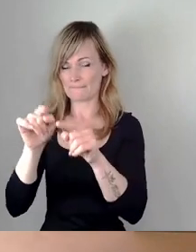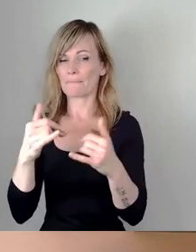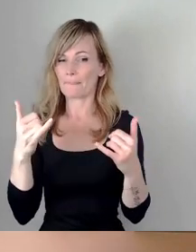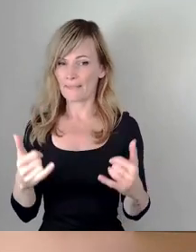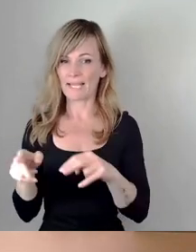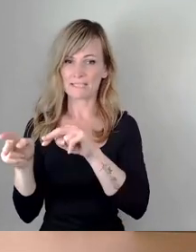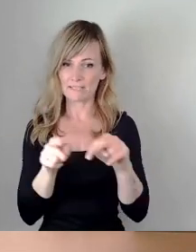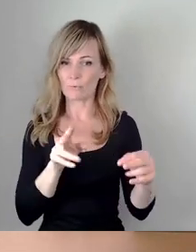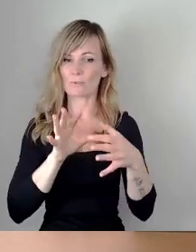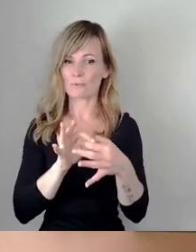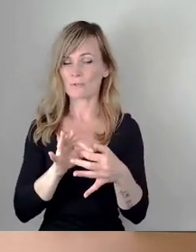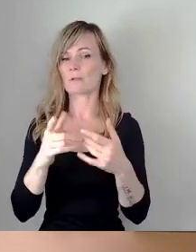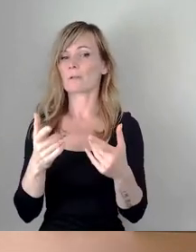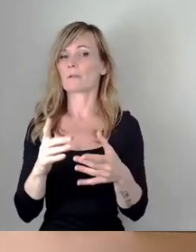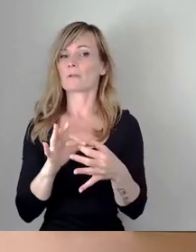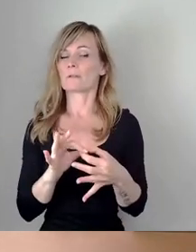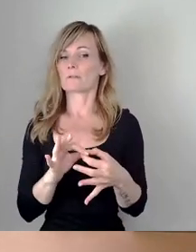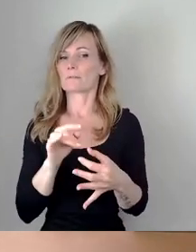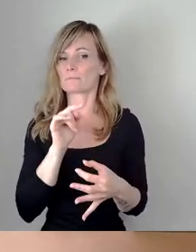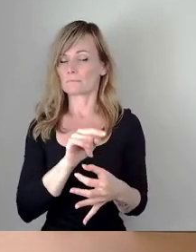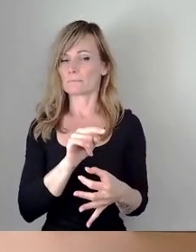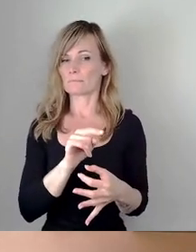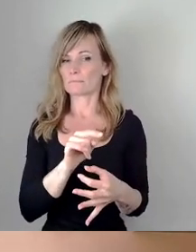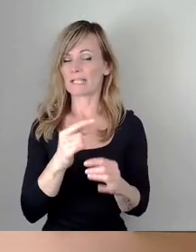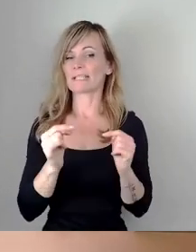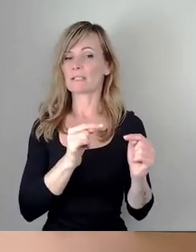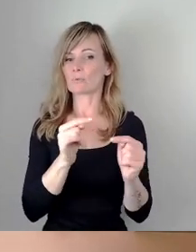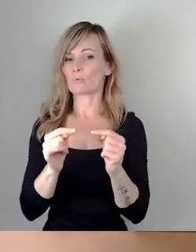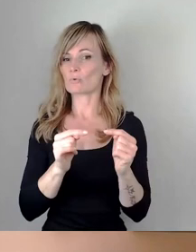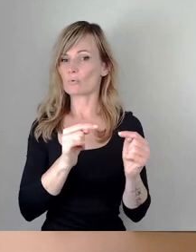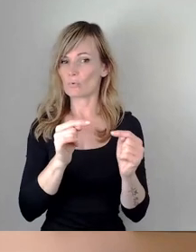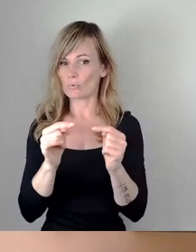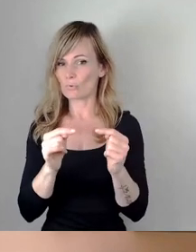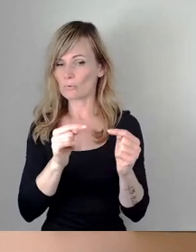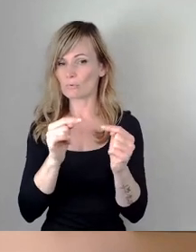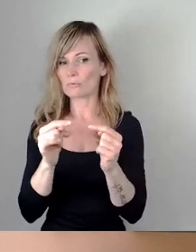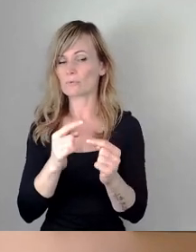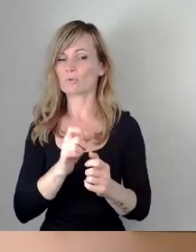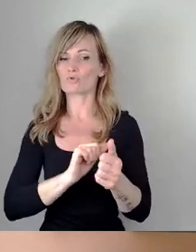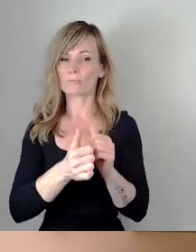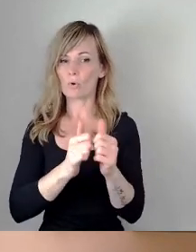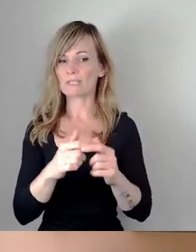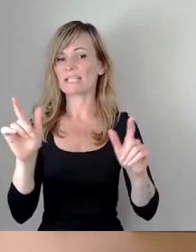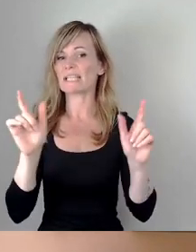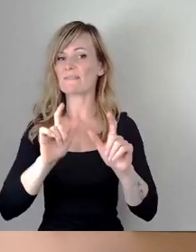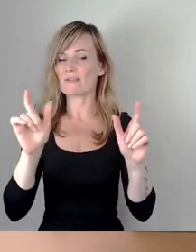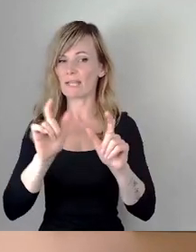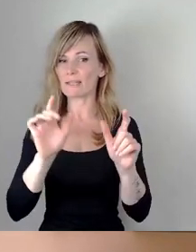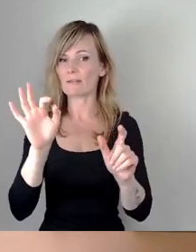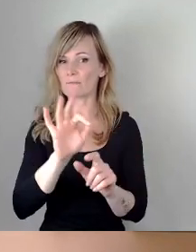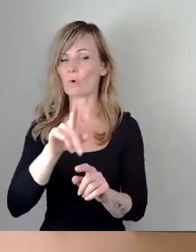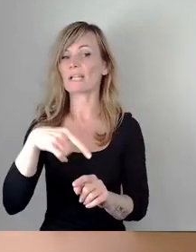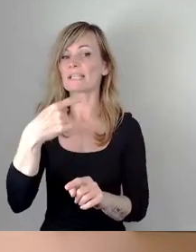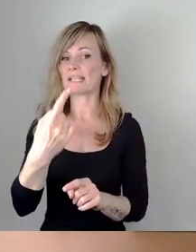entsprechenden Diskussion des Sportevents für das nächste Jahr.